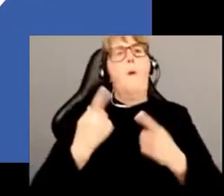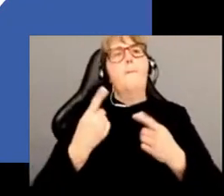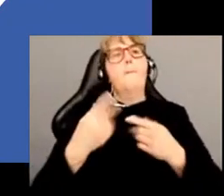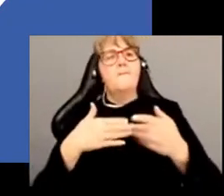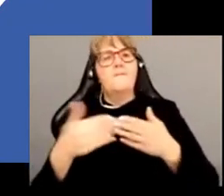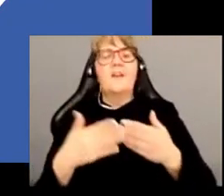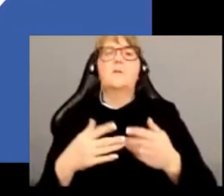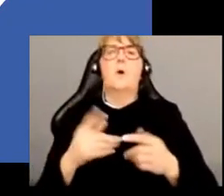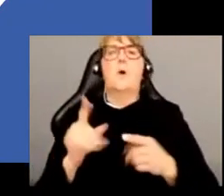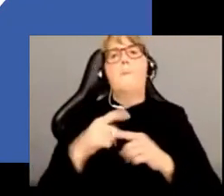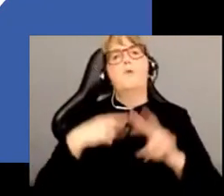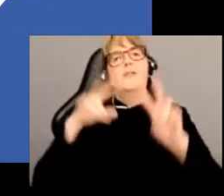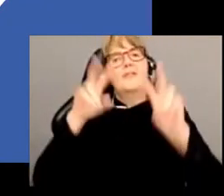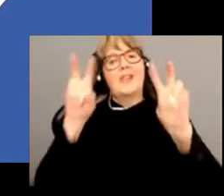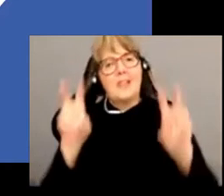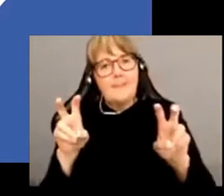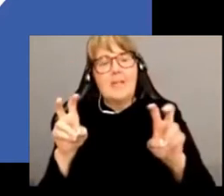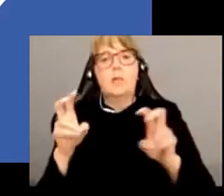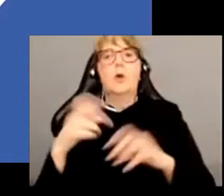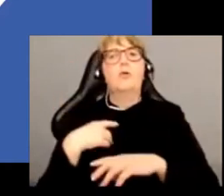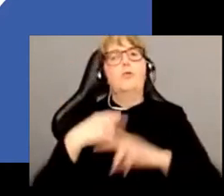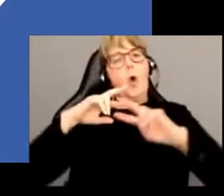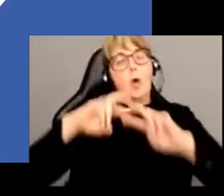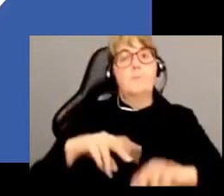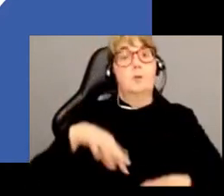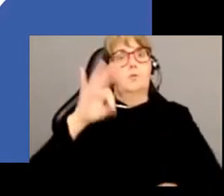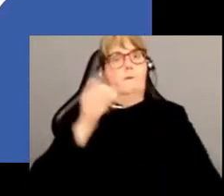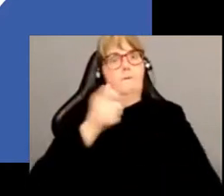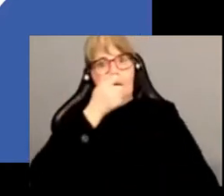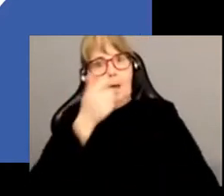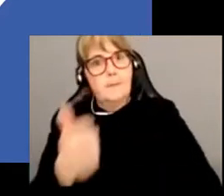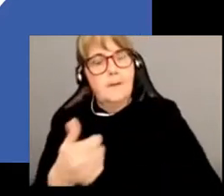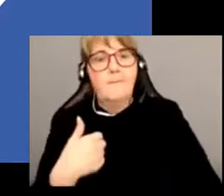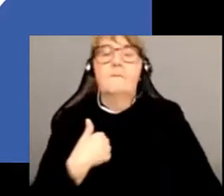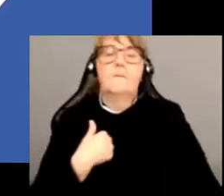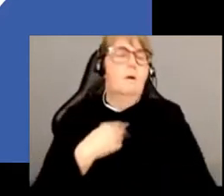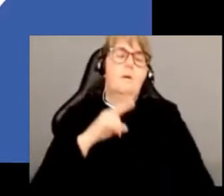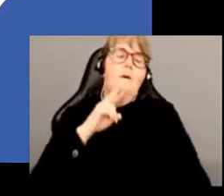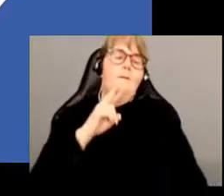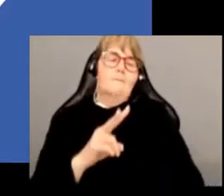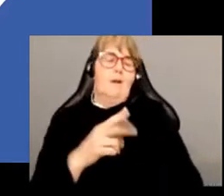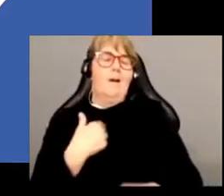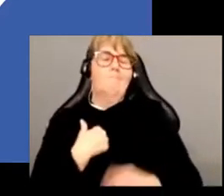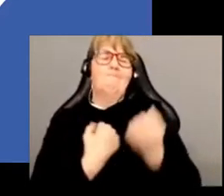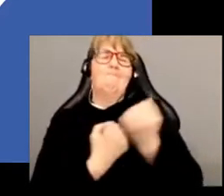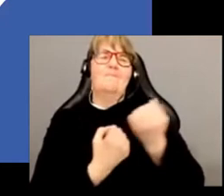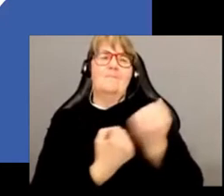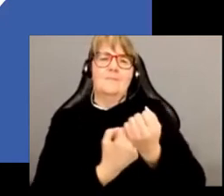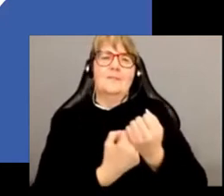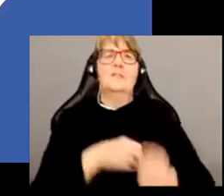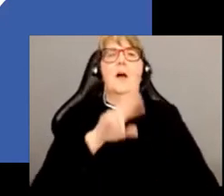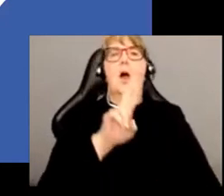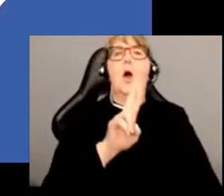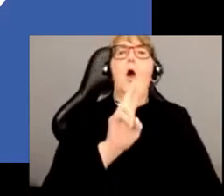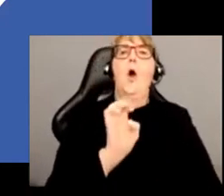petit peu une thématique de recherche que je trouve assez captivante et je rejoins complètement Renan sur le caractère absolument ébouriffant et